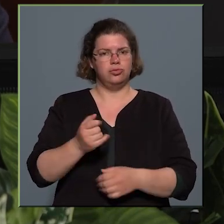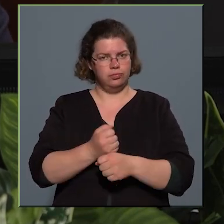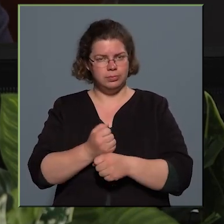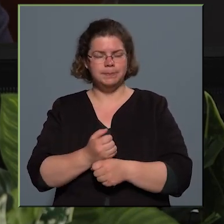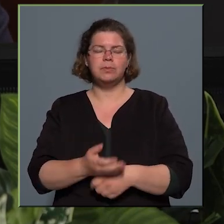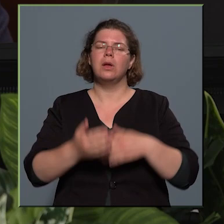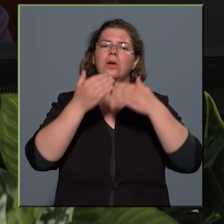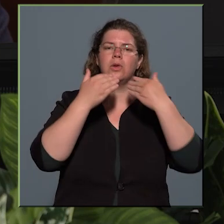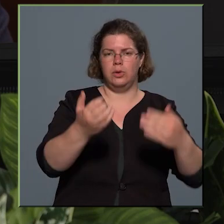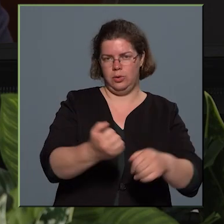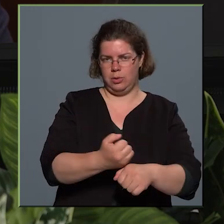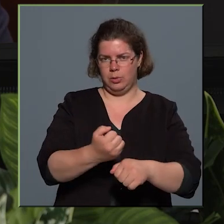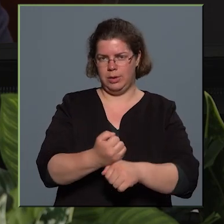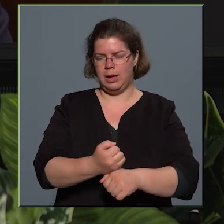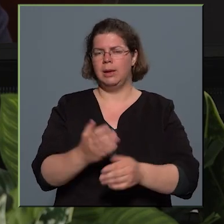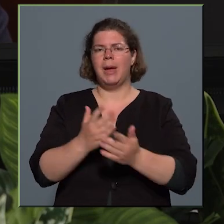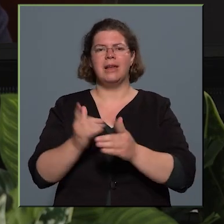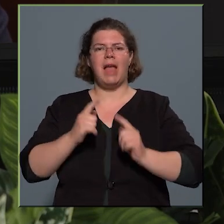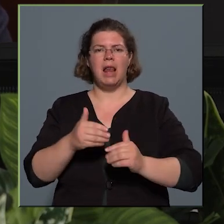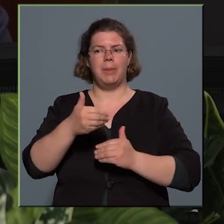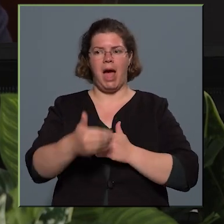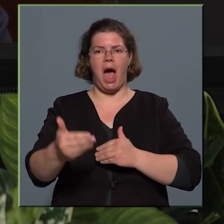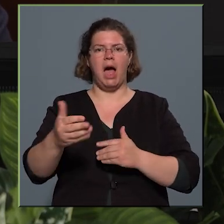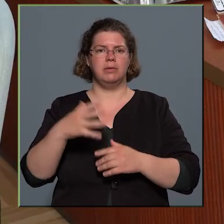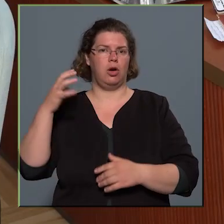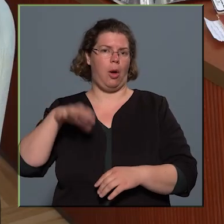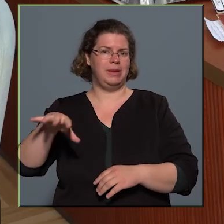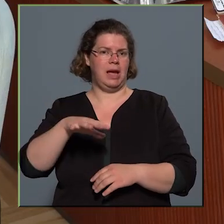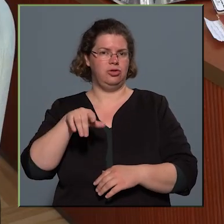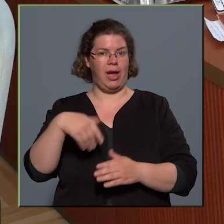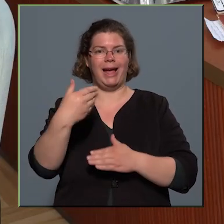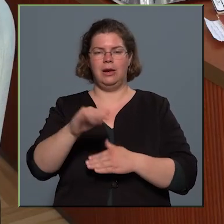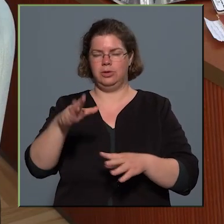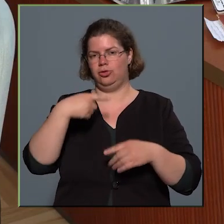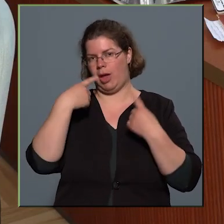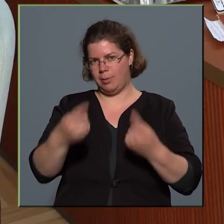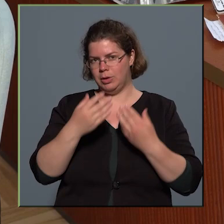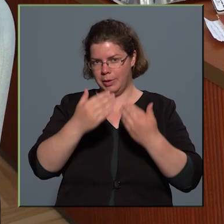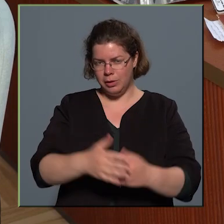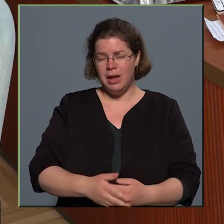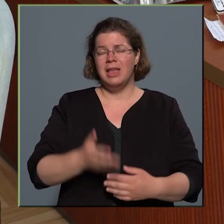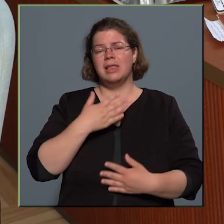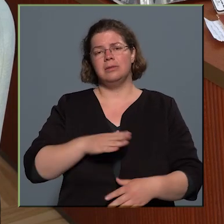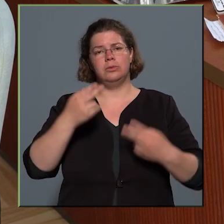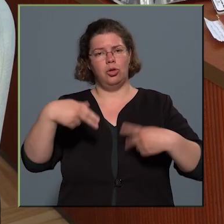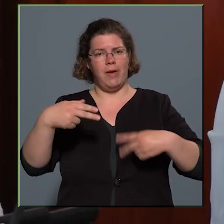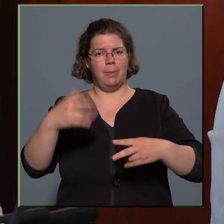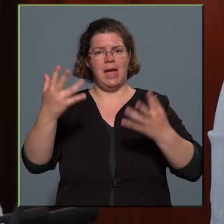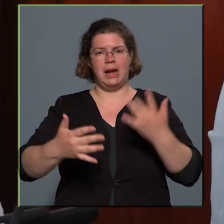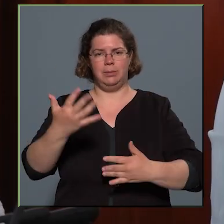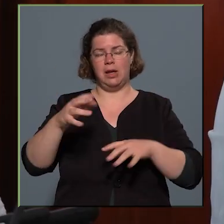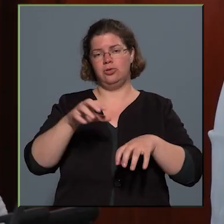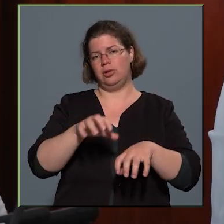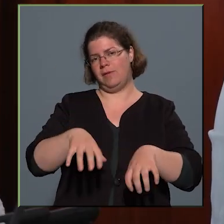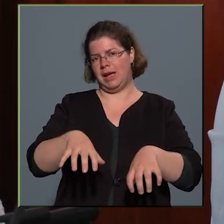állomány előtt is a kapitánságom. Szeretnénk megköszönni, és további eredményes tevékenységet kívánni.